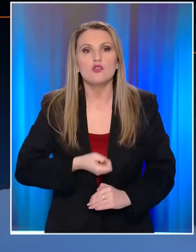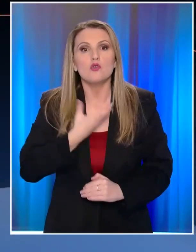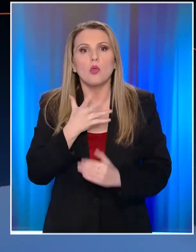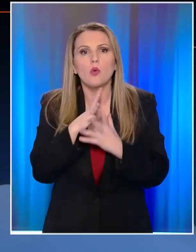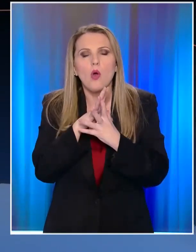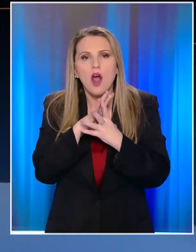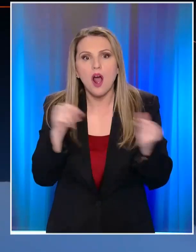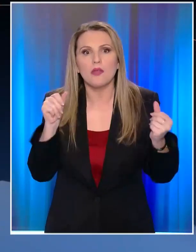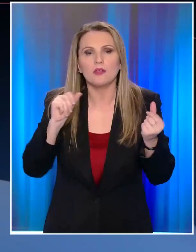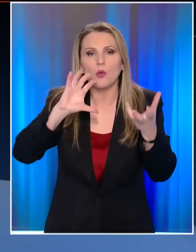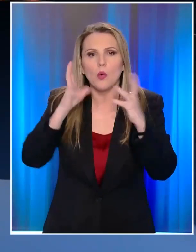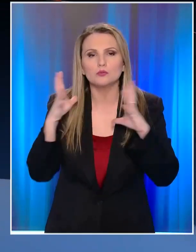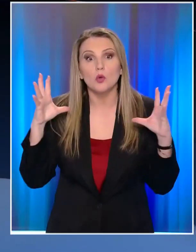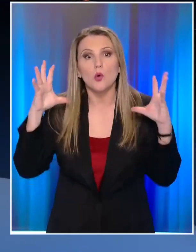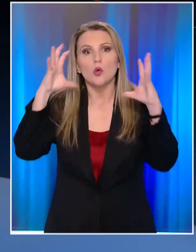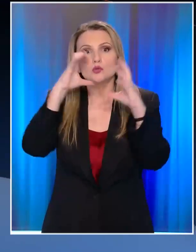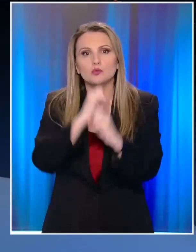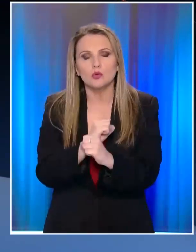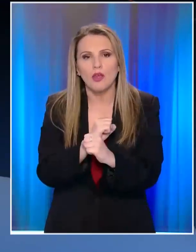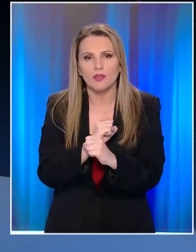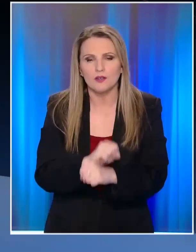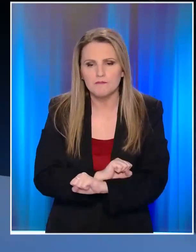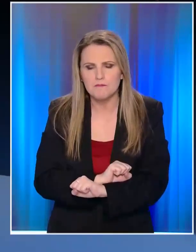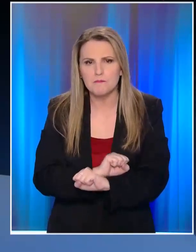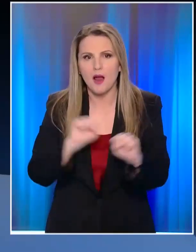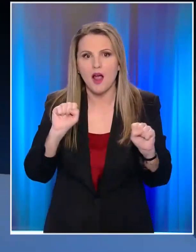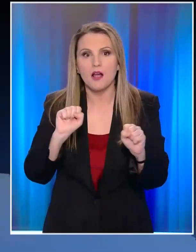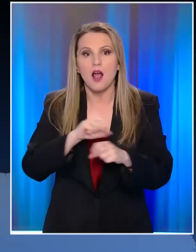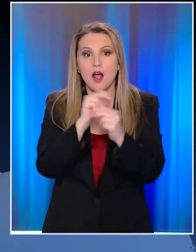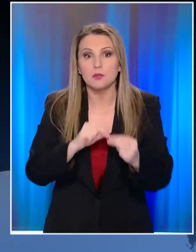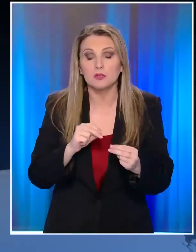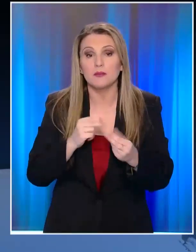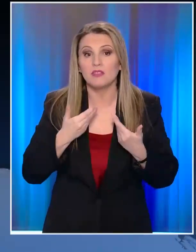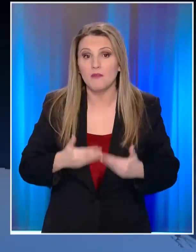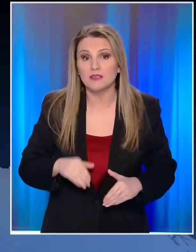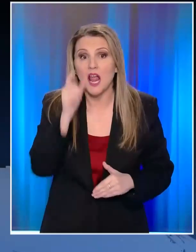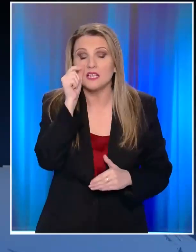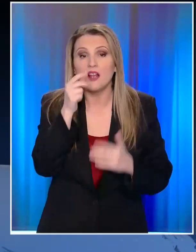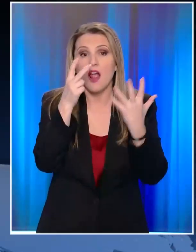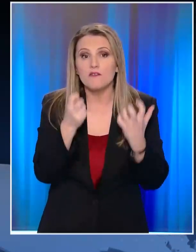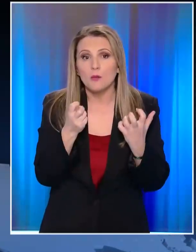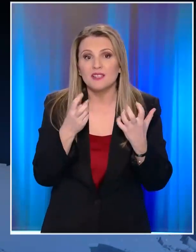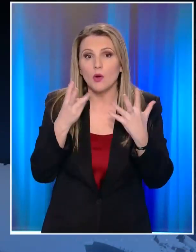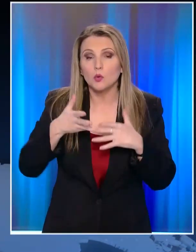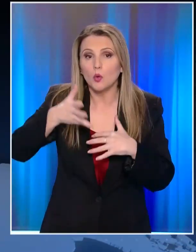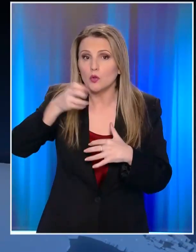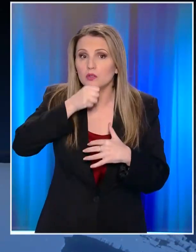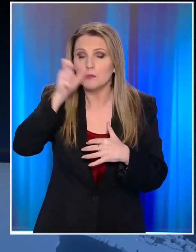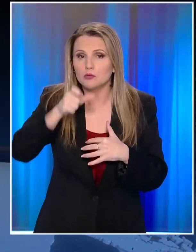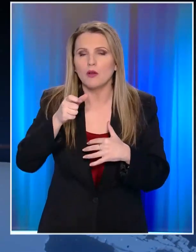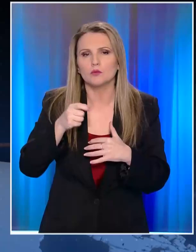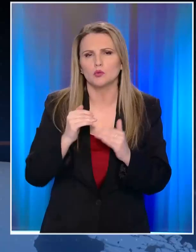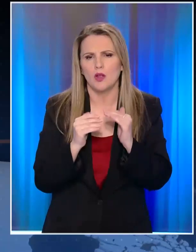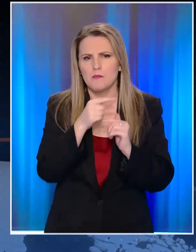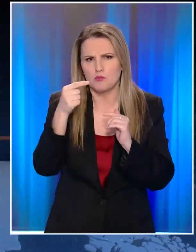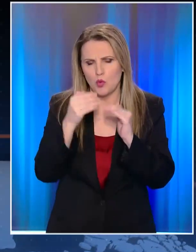φίλετή μας, σκοτεινιά σαν όλα. Από την ισχυρή έκρηξη έχει τραυματιστεί ένας ηλικιωμένος άνδρας 78 ετών, ο οποίος διέμενε στον